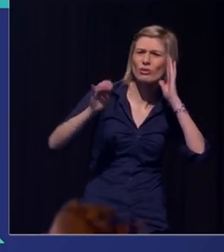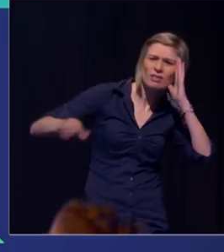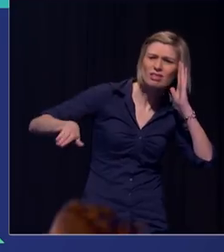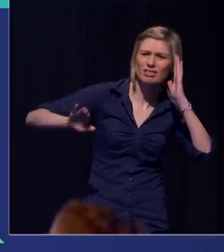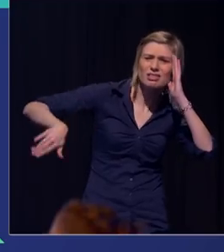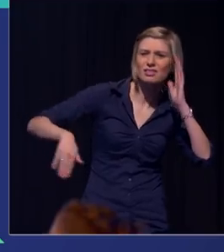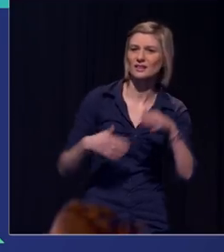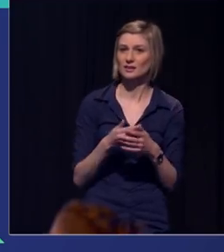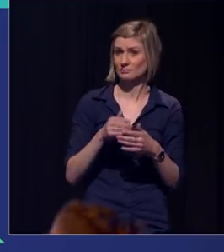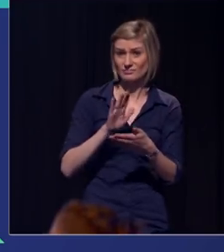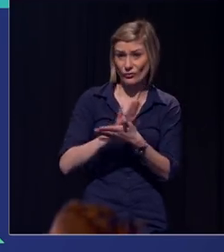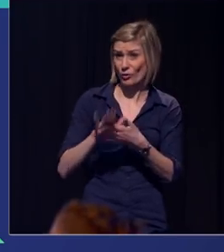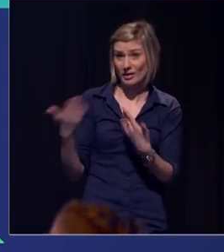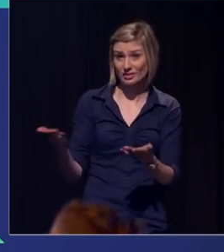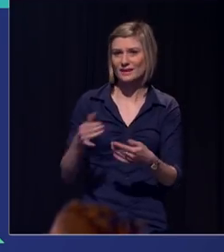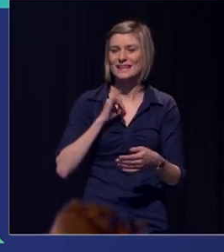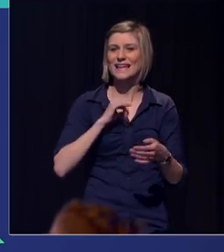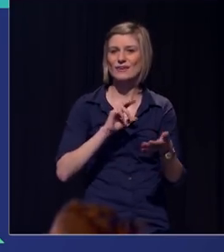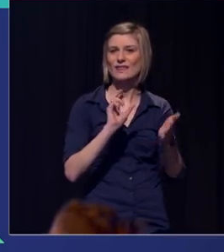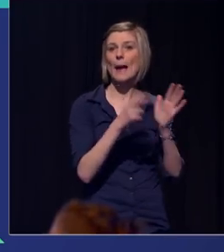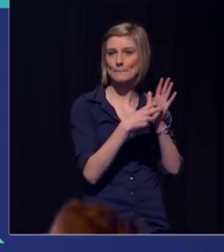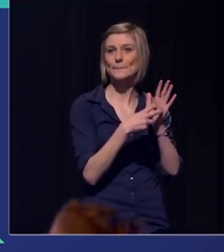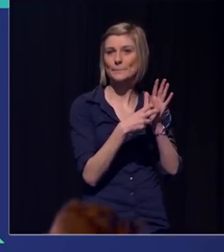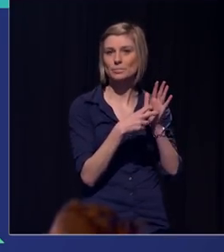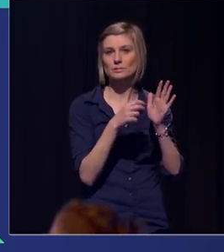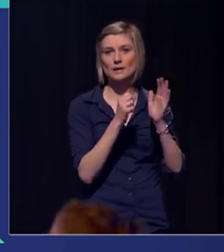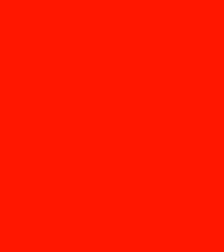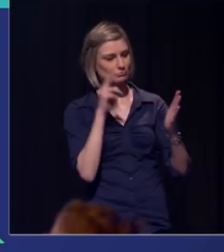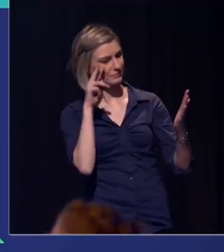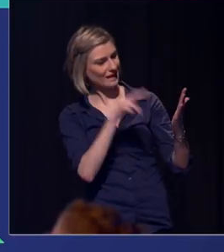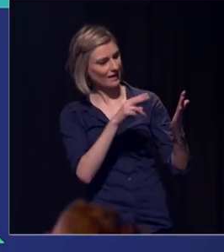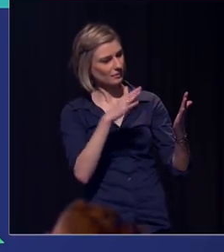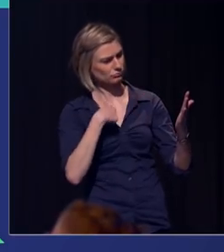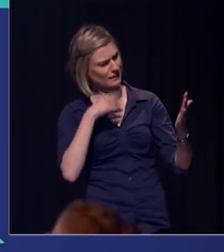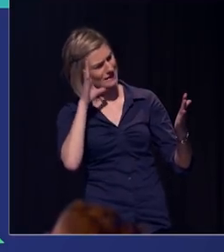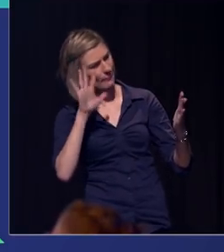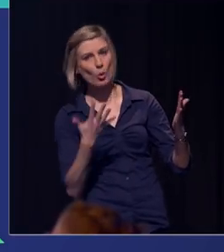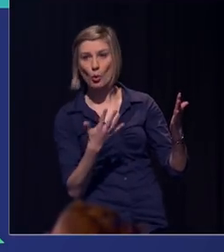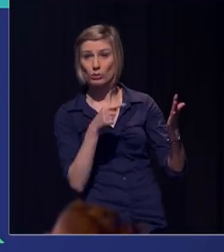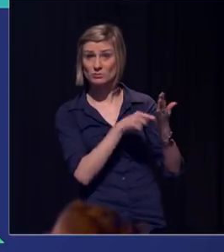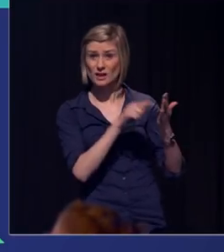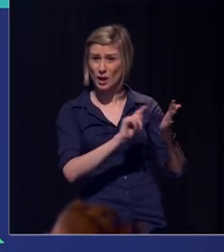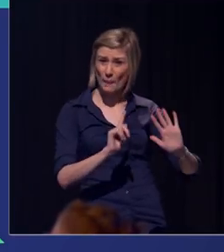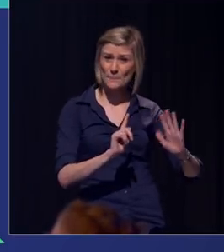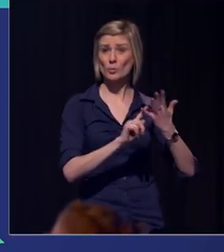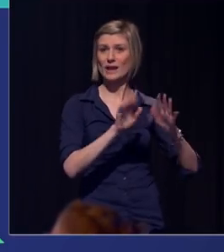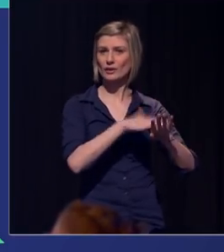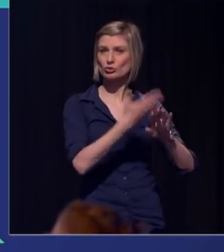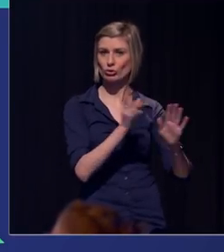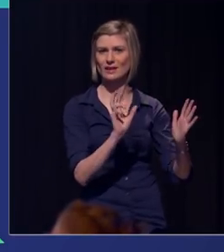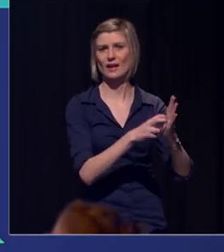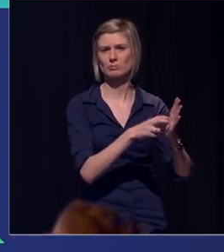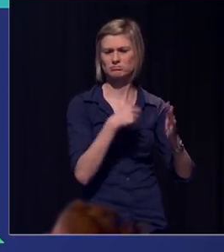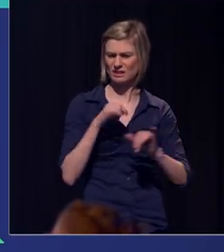Apps die onze slaap in kaart moeten brengen, zijn bij de populairste gezondheids-apps. En dus vind ik het frappant dat wij graag